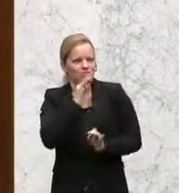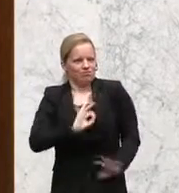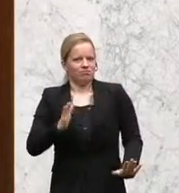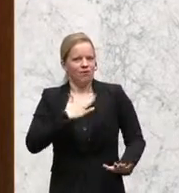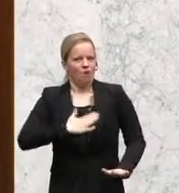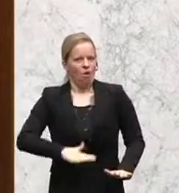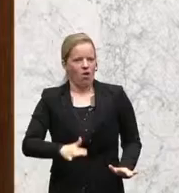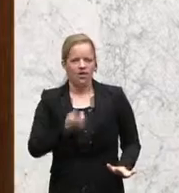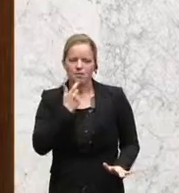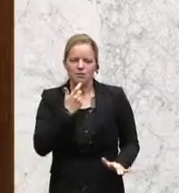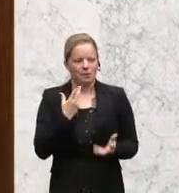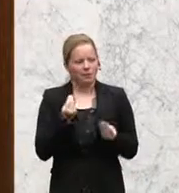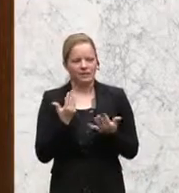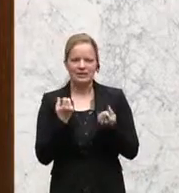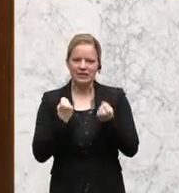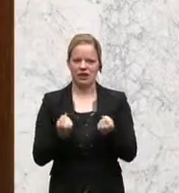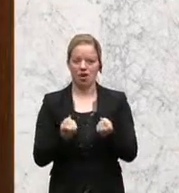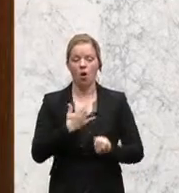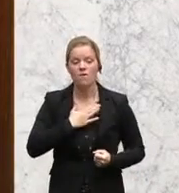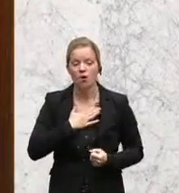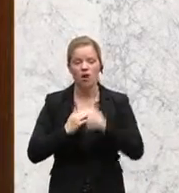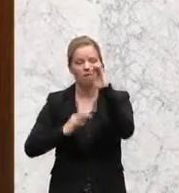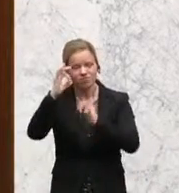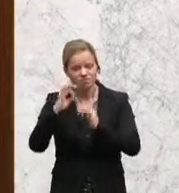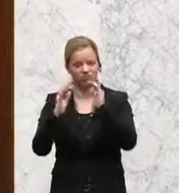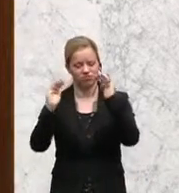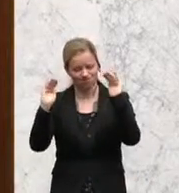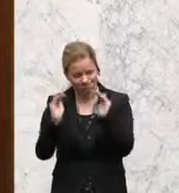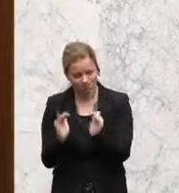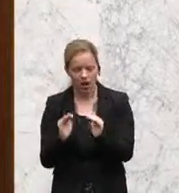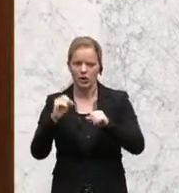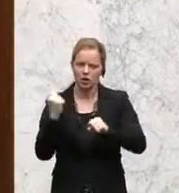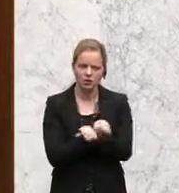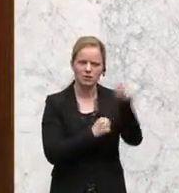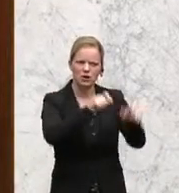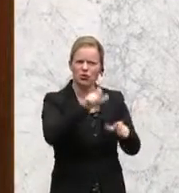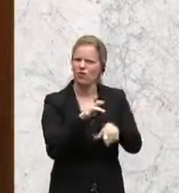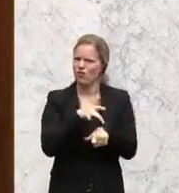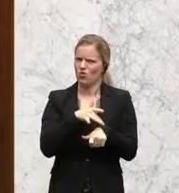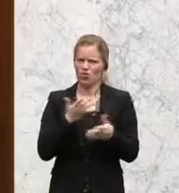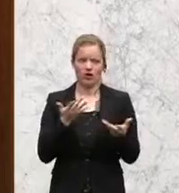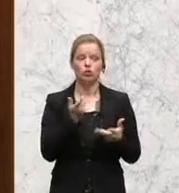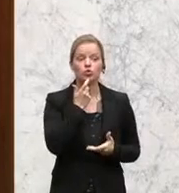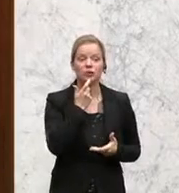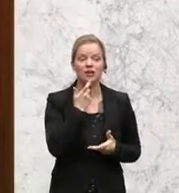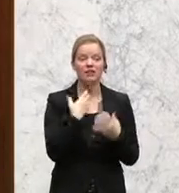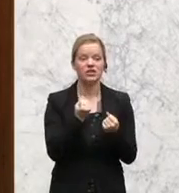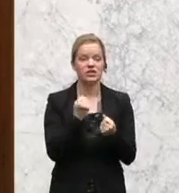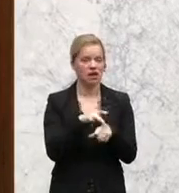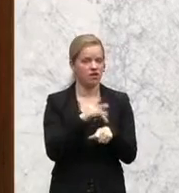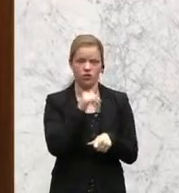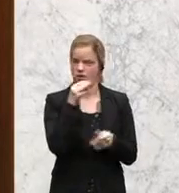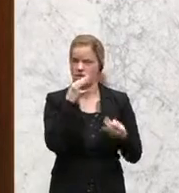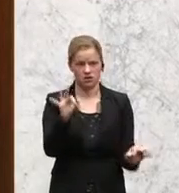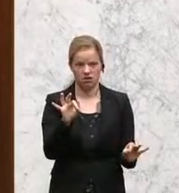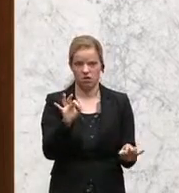obwohl die Rate deutlich zurückgegangen ist, Delikte, hat sich das subjektive Sicherheitsgefühl nicht verbessert. Wenn wir